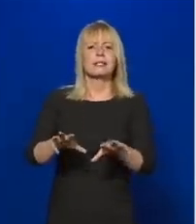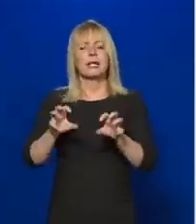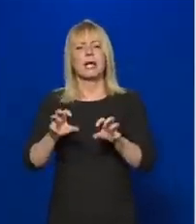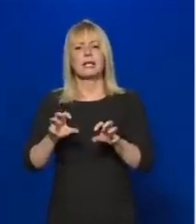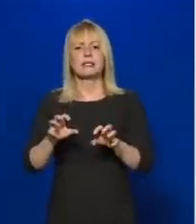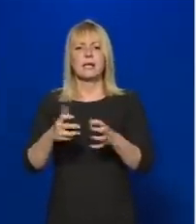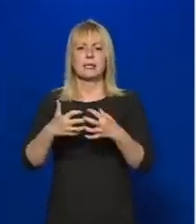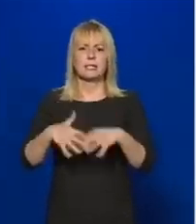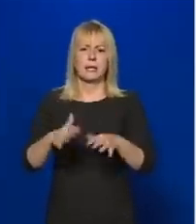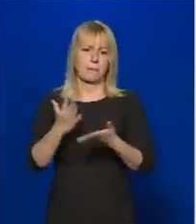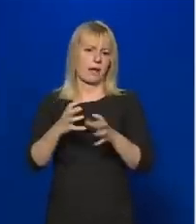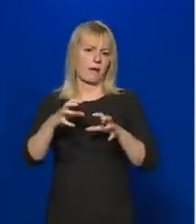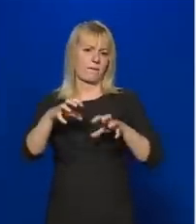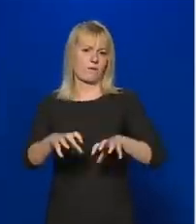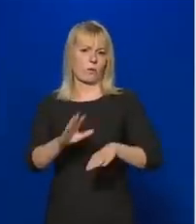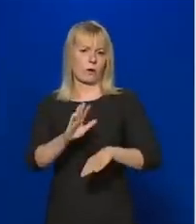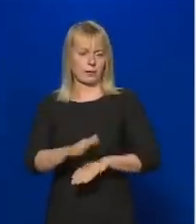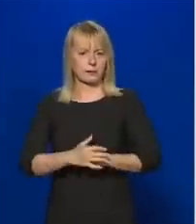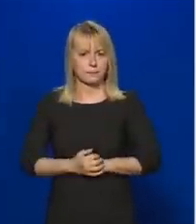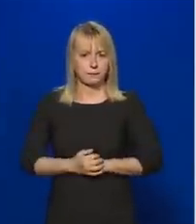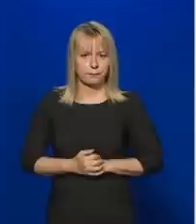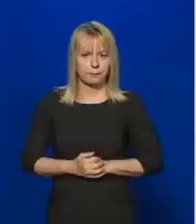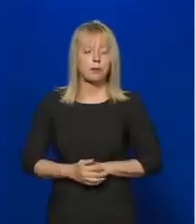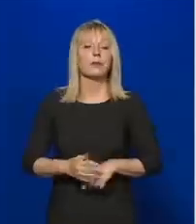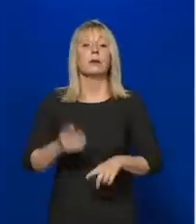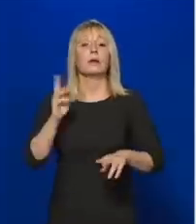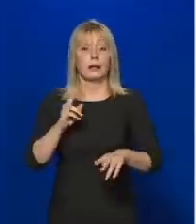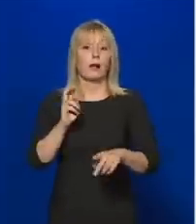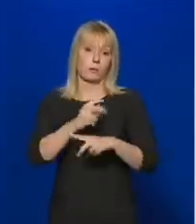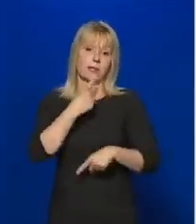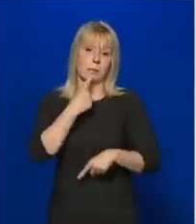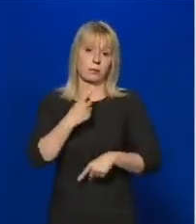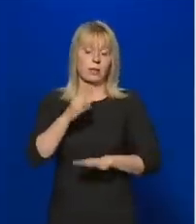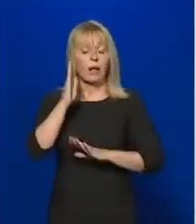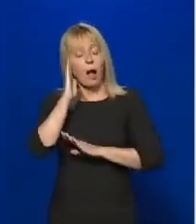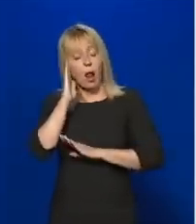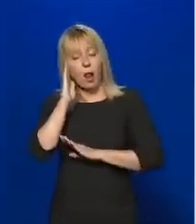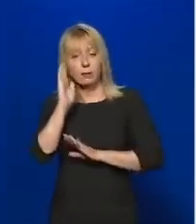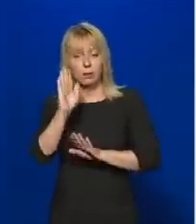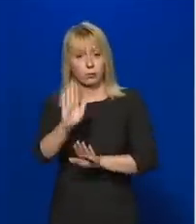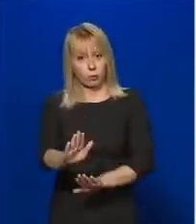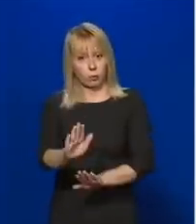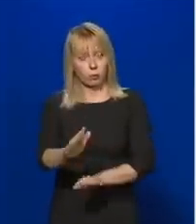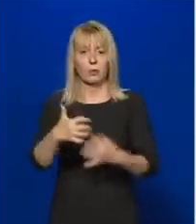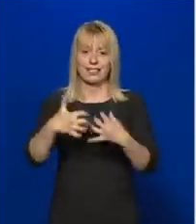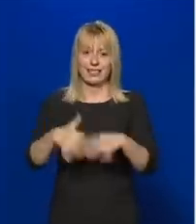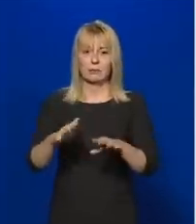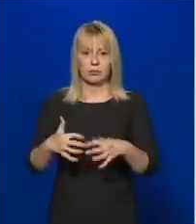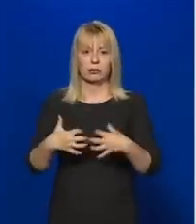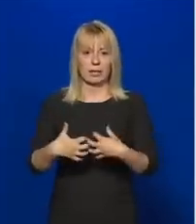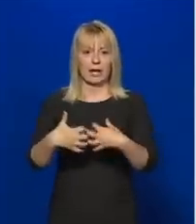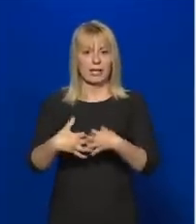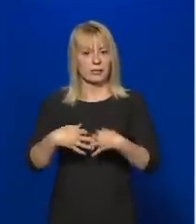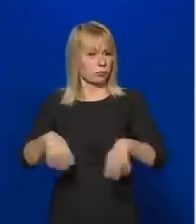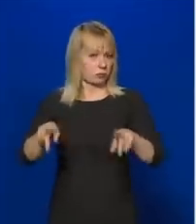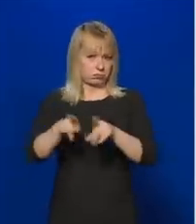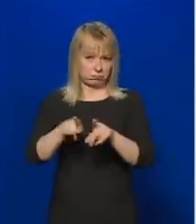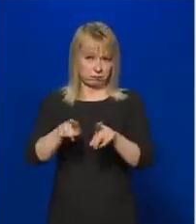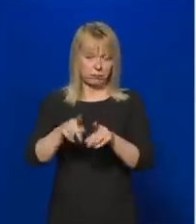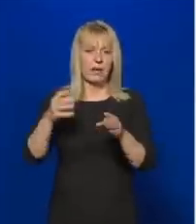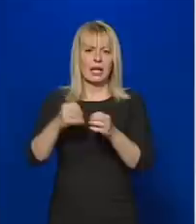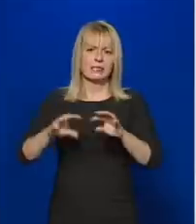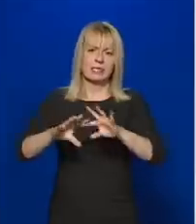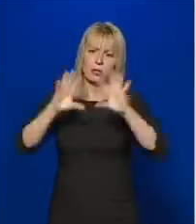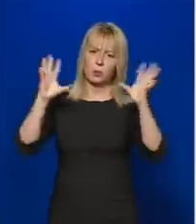volt foglalt. Itt azt hozzá kell tenni, hogy az altatógép is lélegeztetőgépnek minősült, tehát ezt a két számot össze kell adni, és így jött ki ez a majdnem 3000